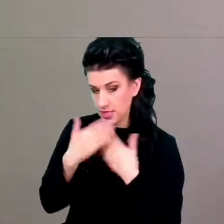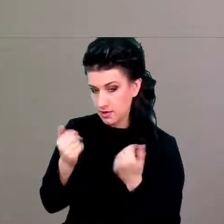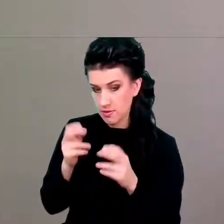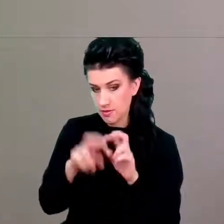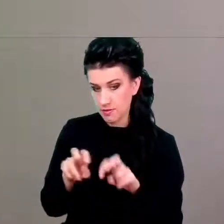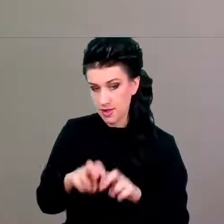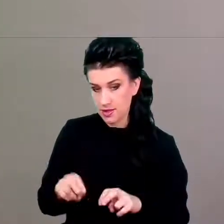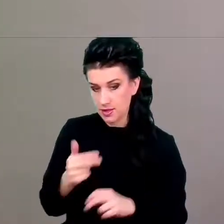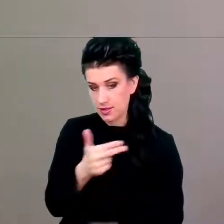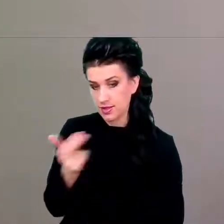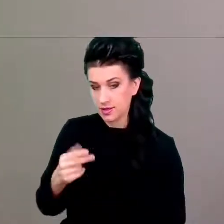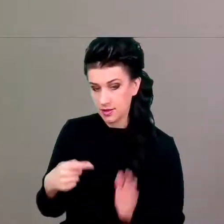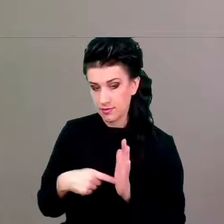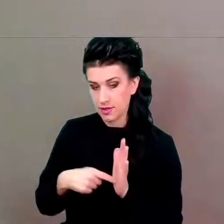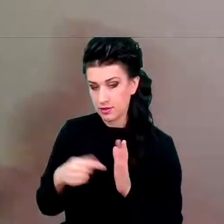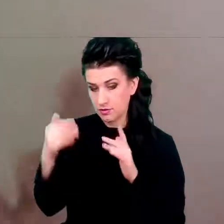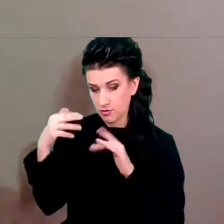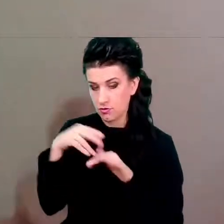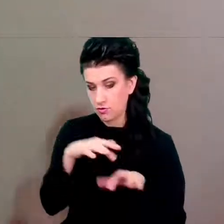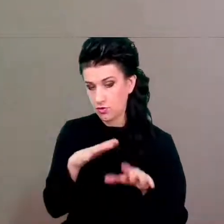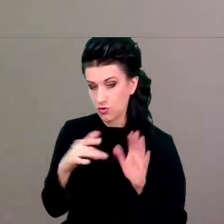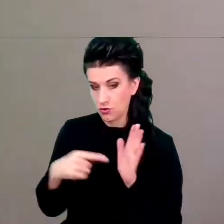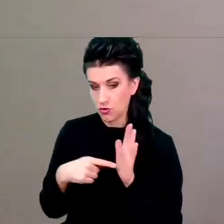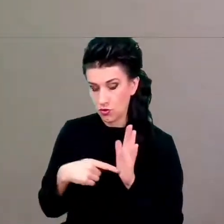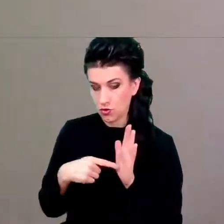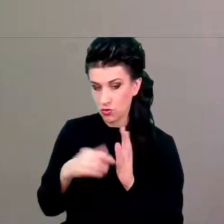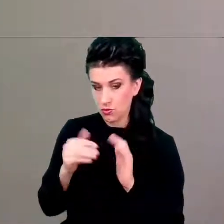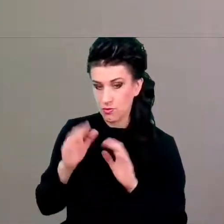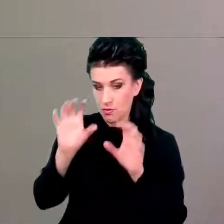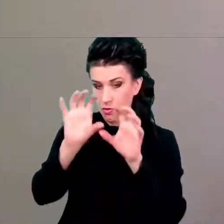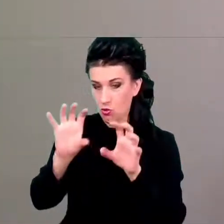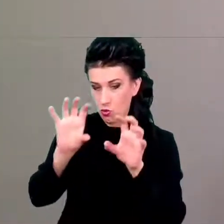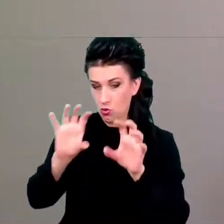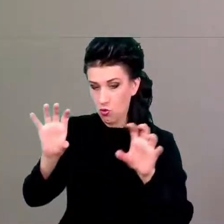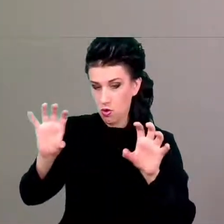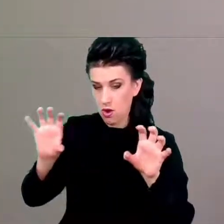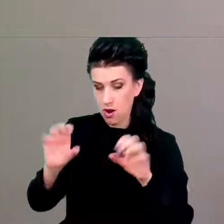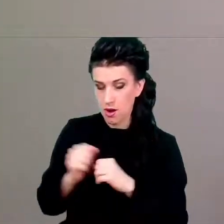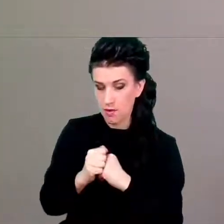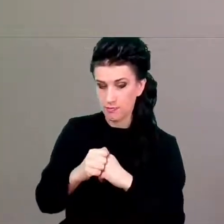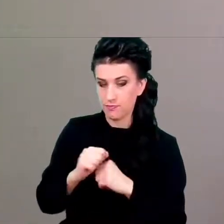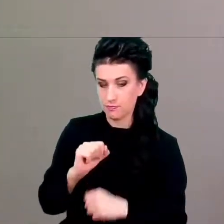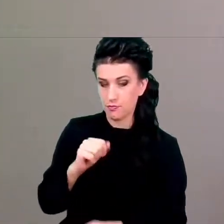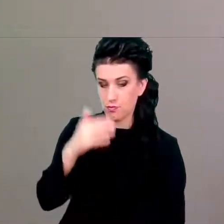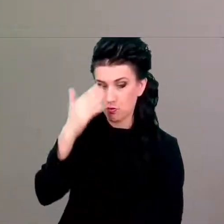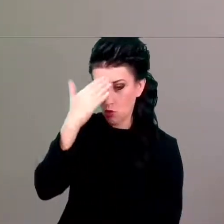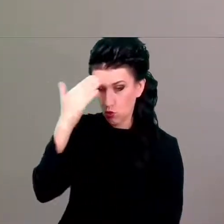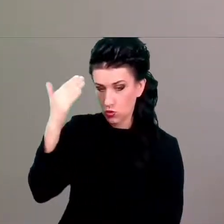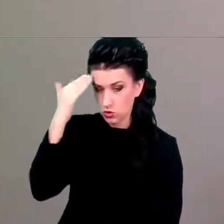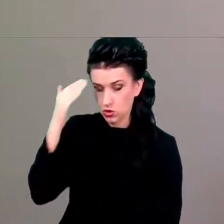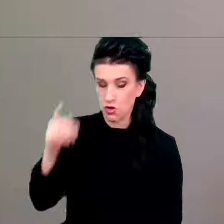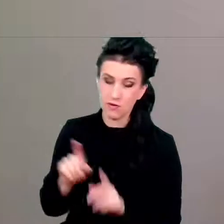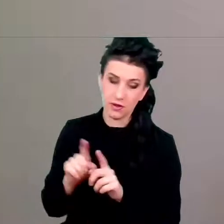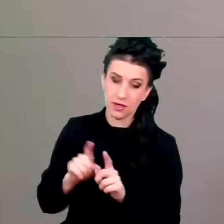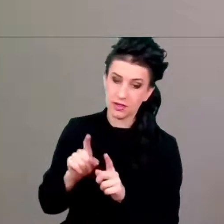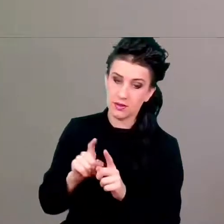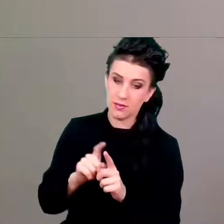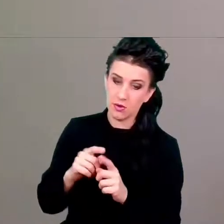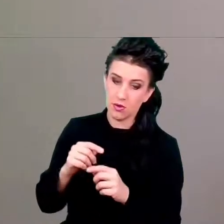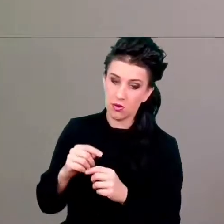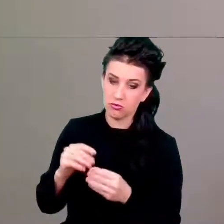na temat wpływu na tą mgłę mózgową czy te zaburzenia poznawcze, które właśnie towarzyszą